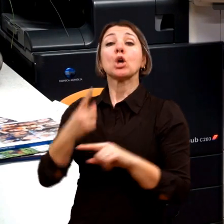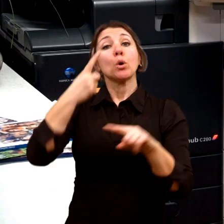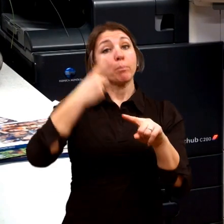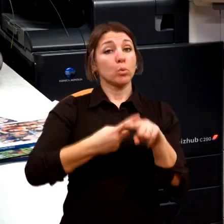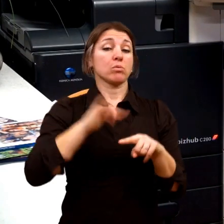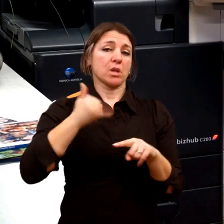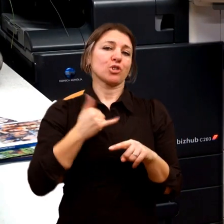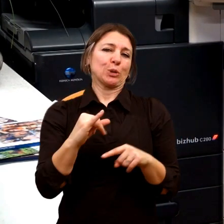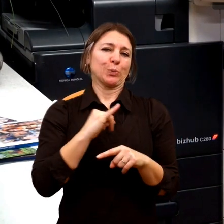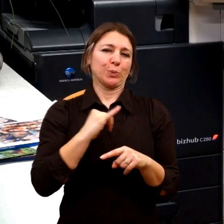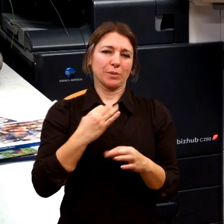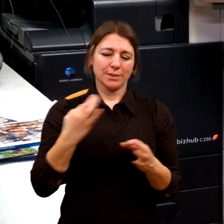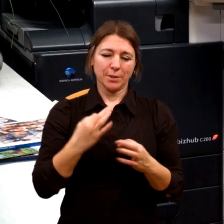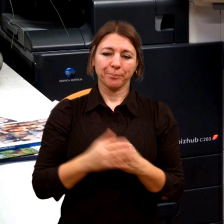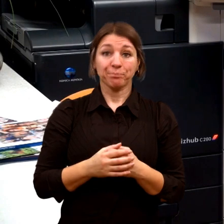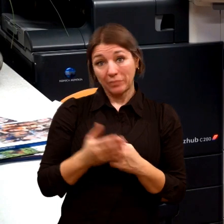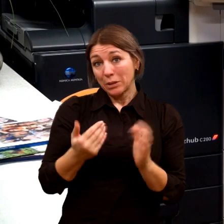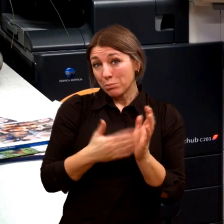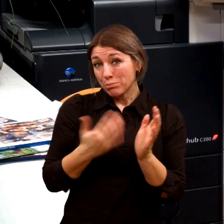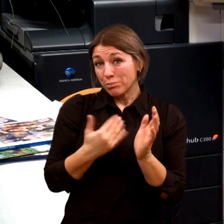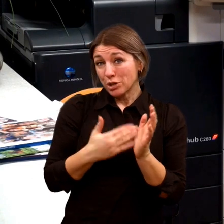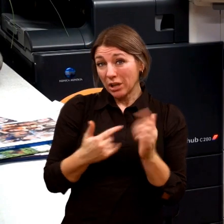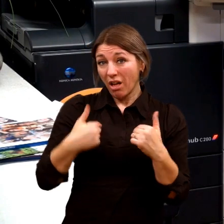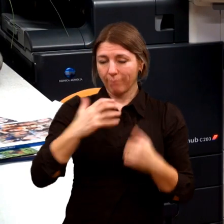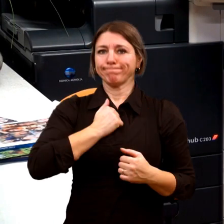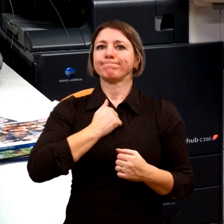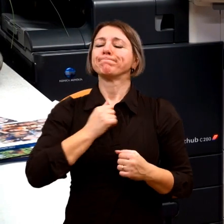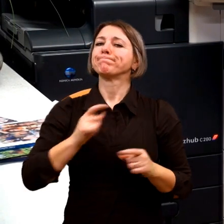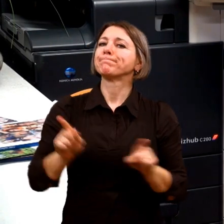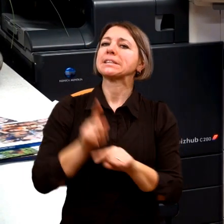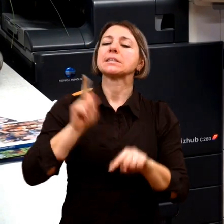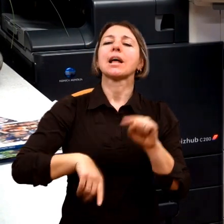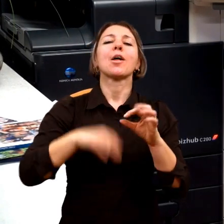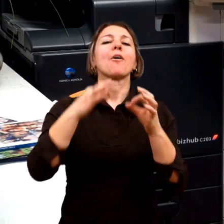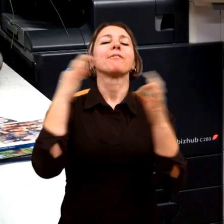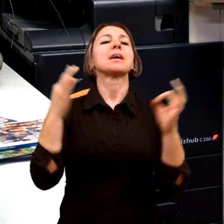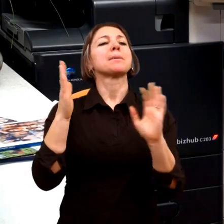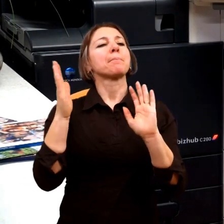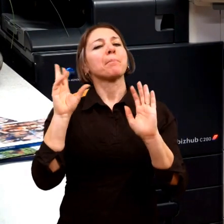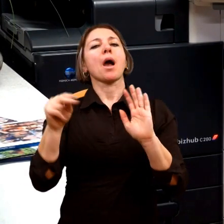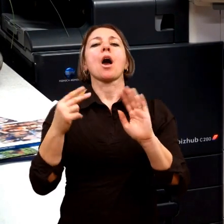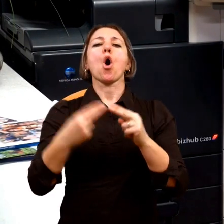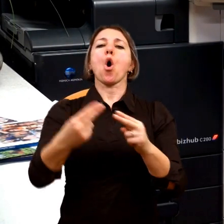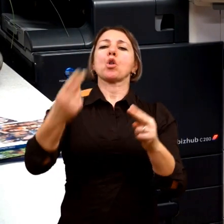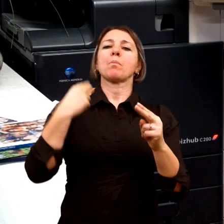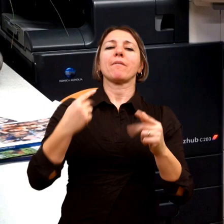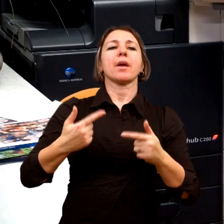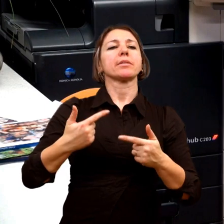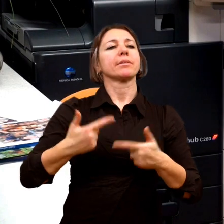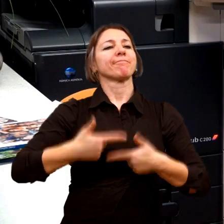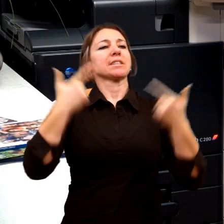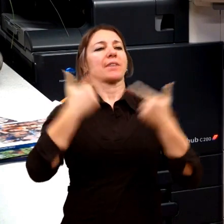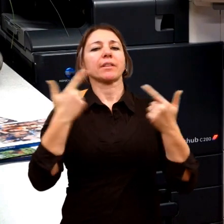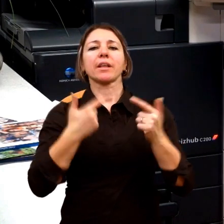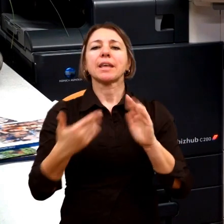věc. Ono se velmi často, já jsem si to uvědomil, že to dělám taky. Argumentuje tím, že malé děti